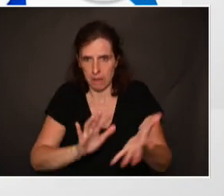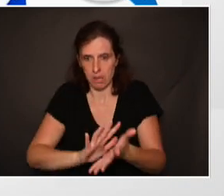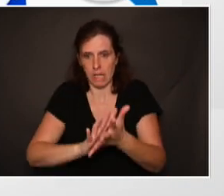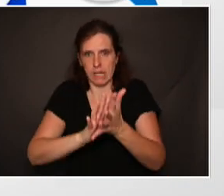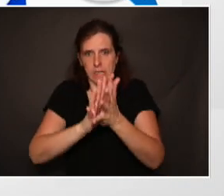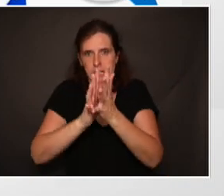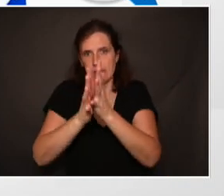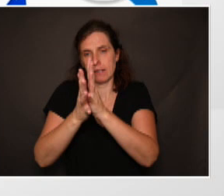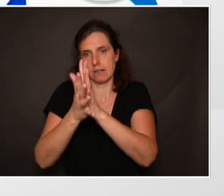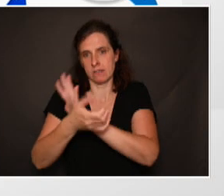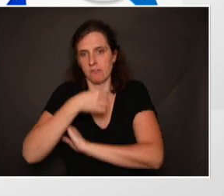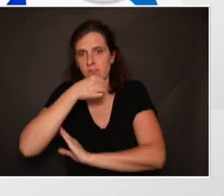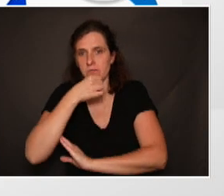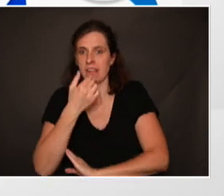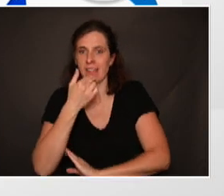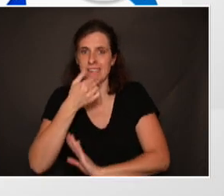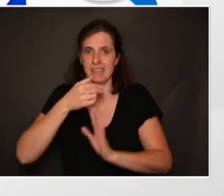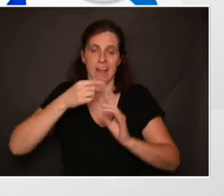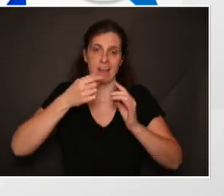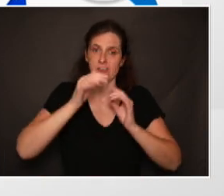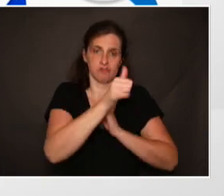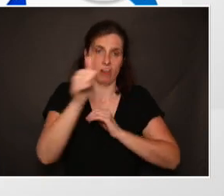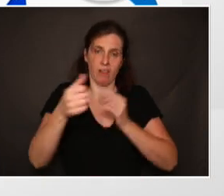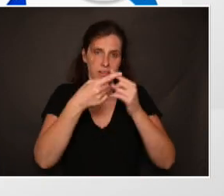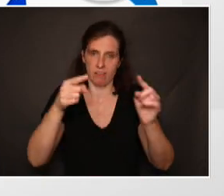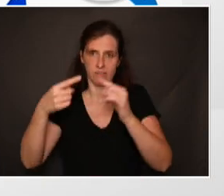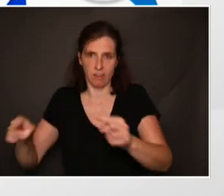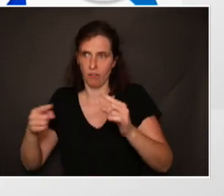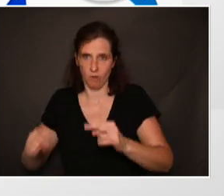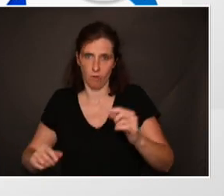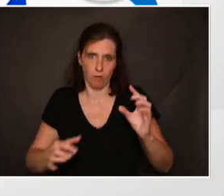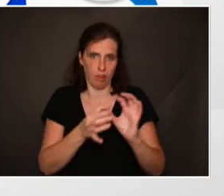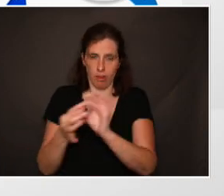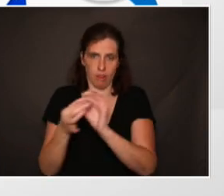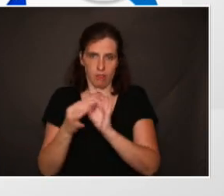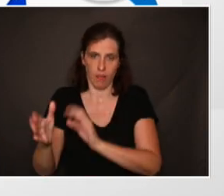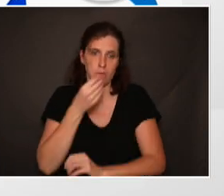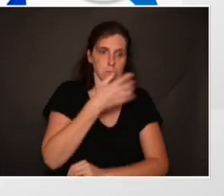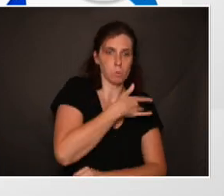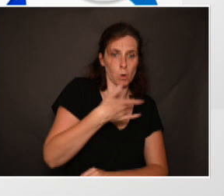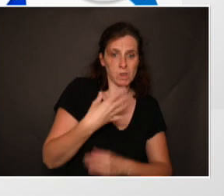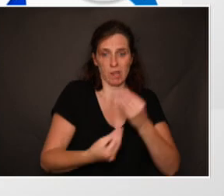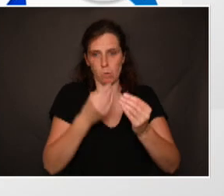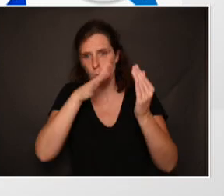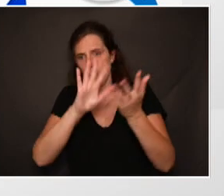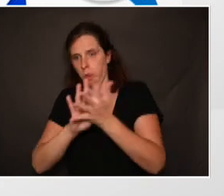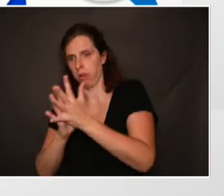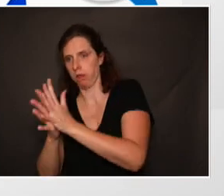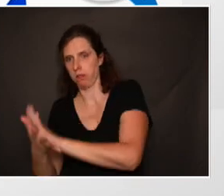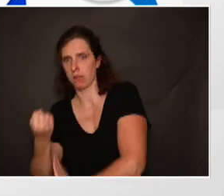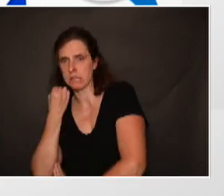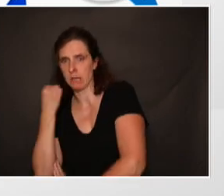la qualité du vieillissement sera différente d'un stade en bonne santé jusqu'à un stade de dépendance